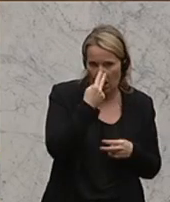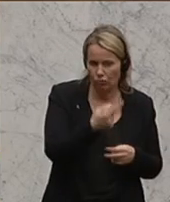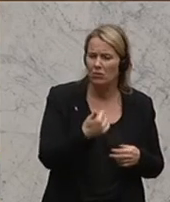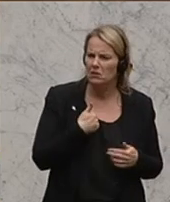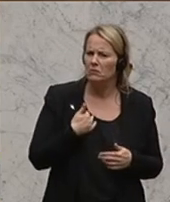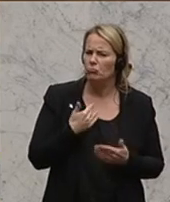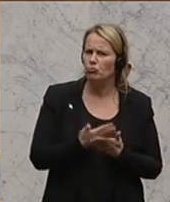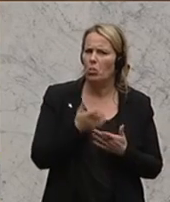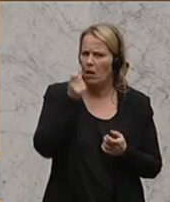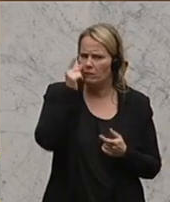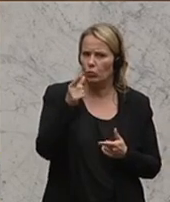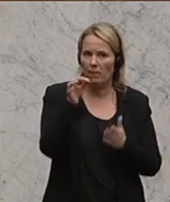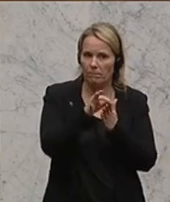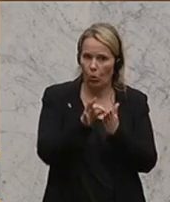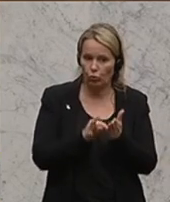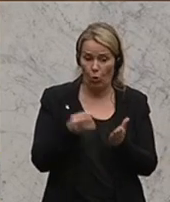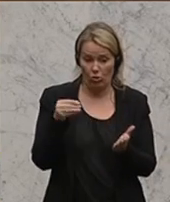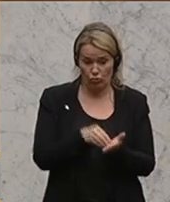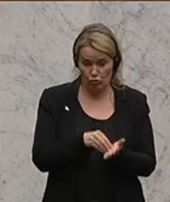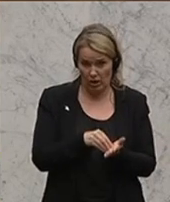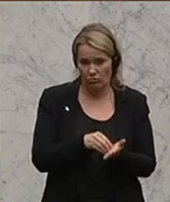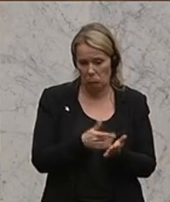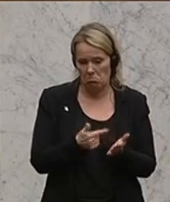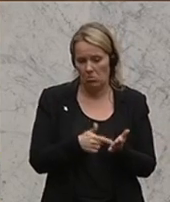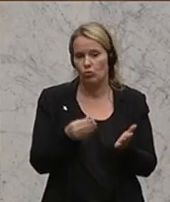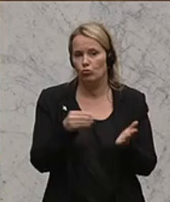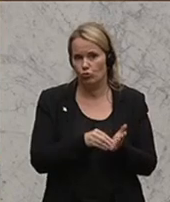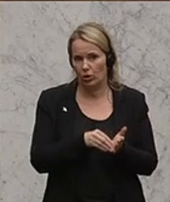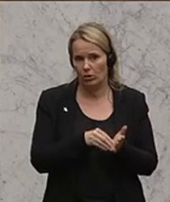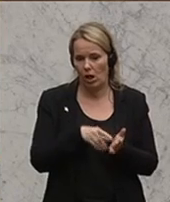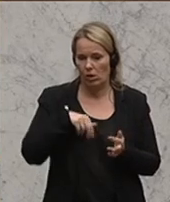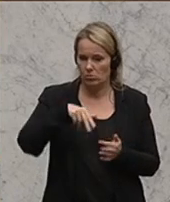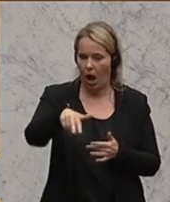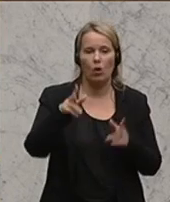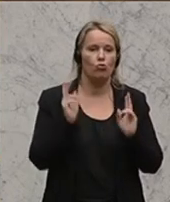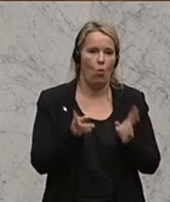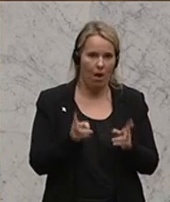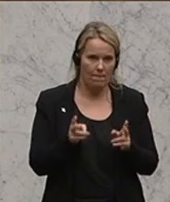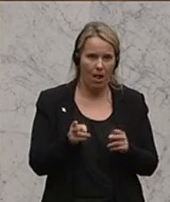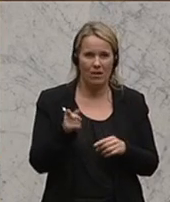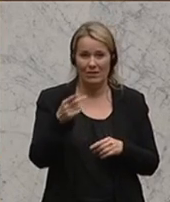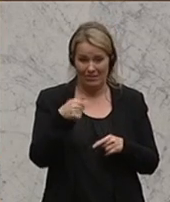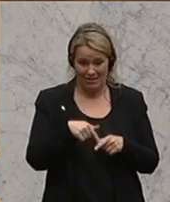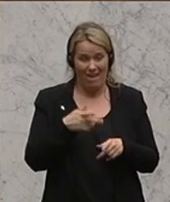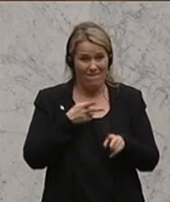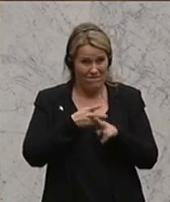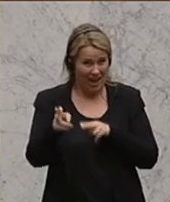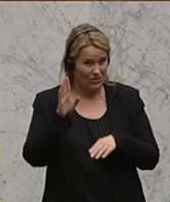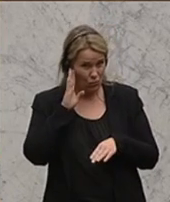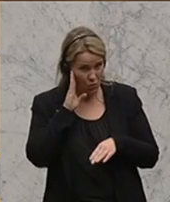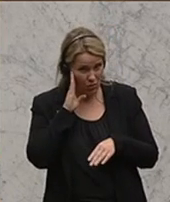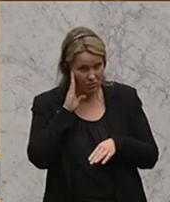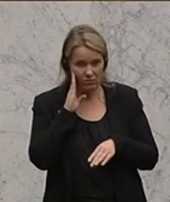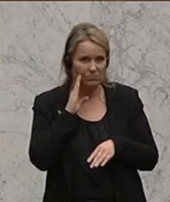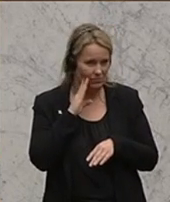verwundert an diesem Protokoll ist, dass steht oder vermerkt ist, dass der Gang normal war. Und wenn man sich diese Verletzungen anhört,